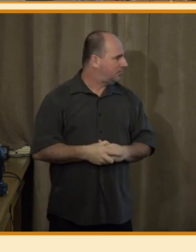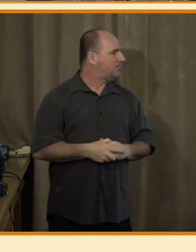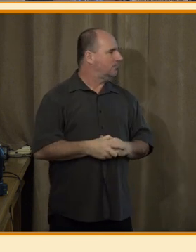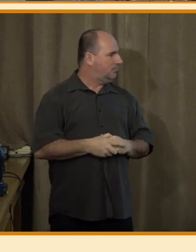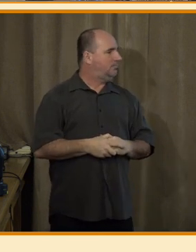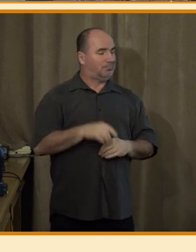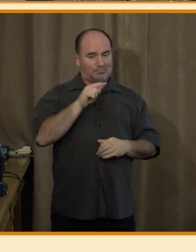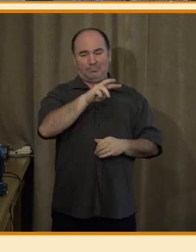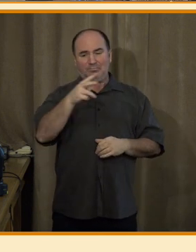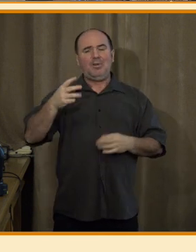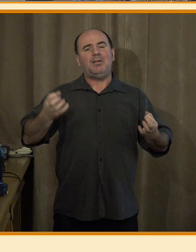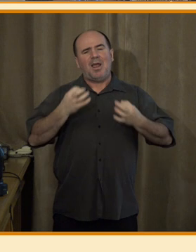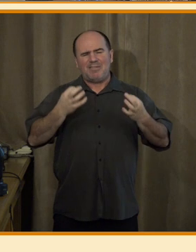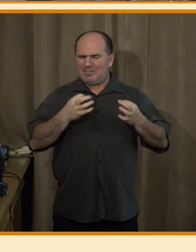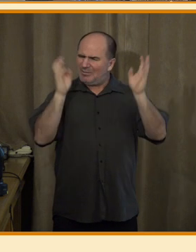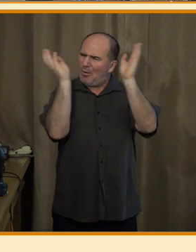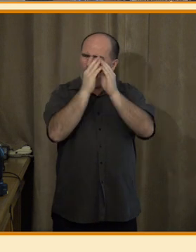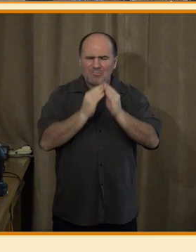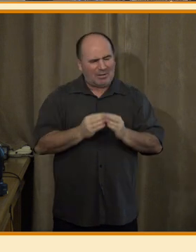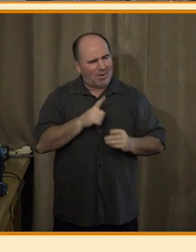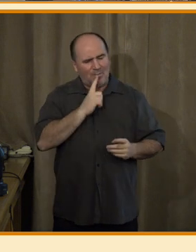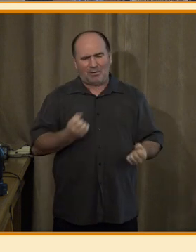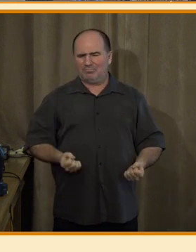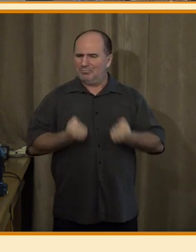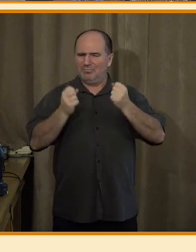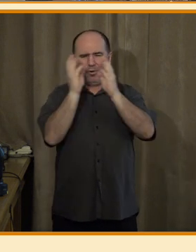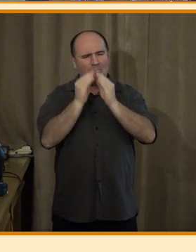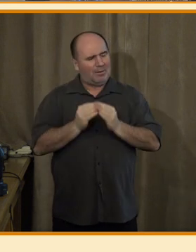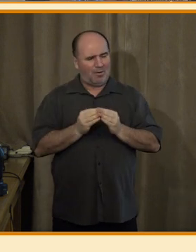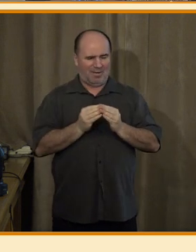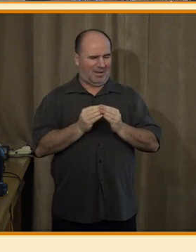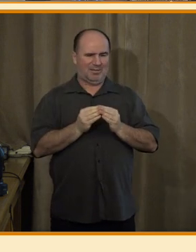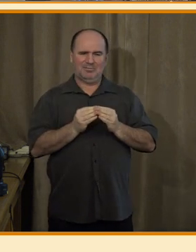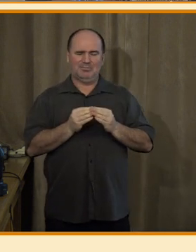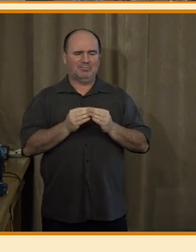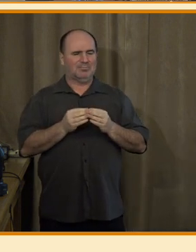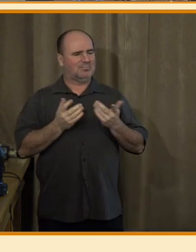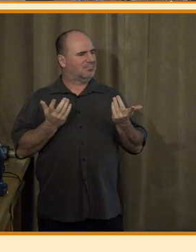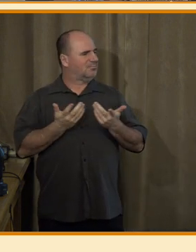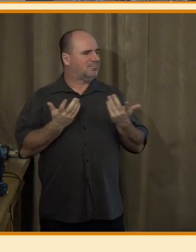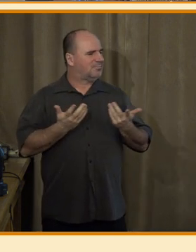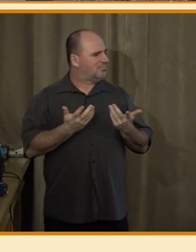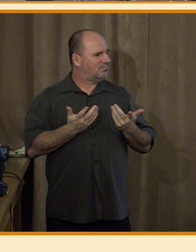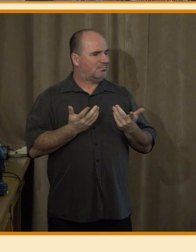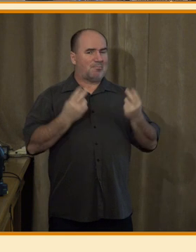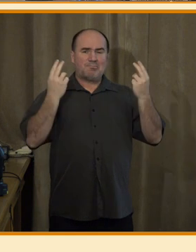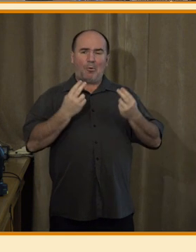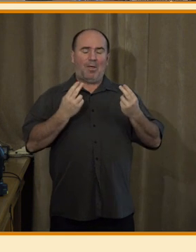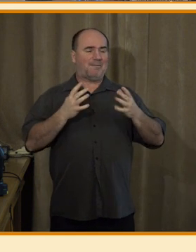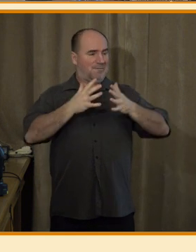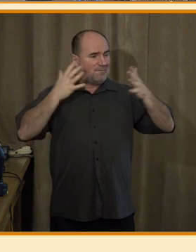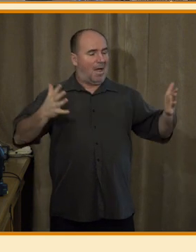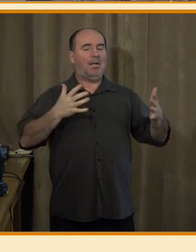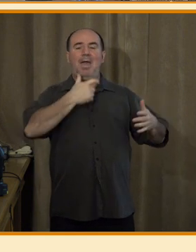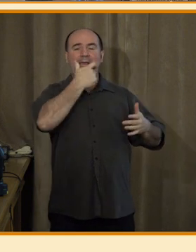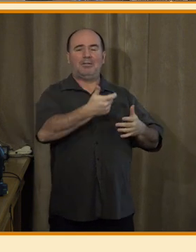komplikovaných věcí vzhledem k charakteru fungování velkých jazykových modelů